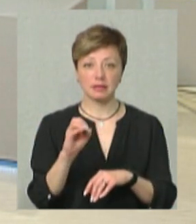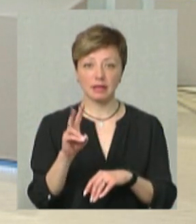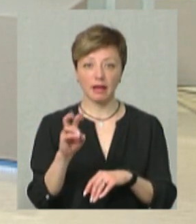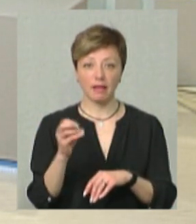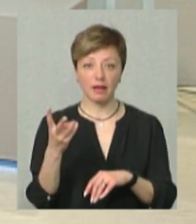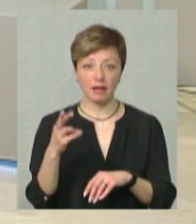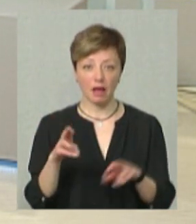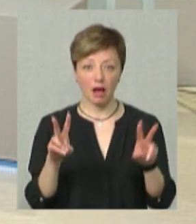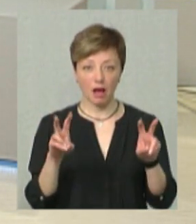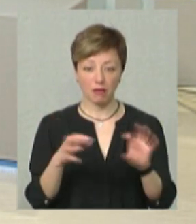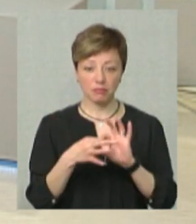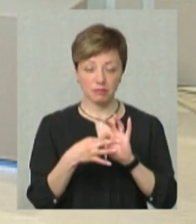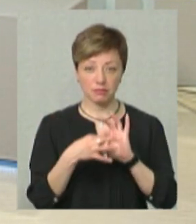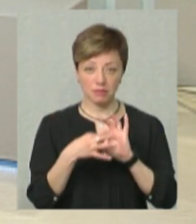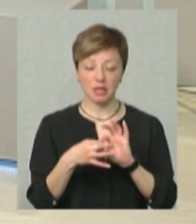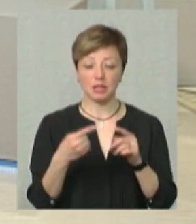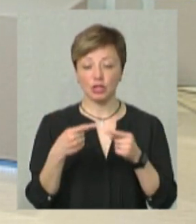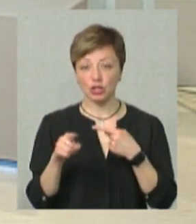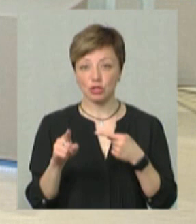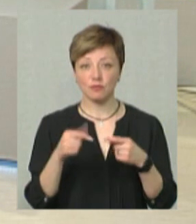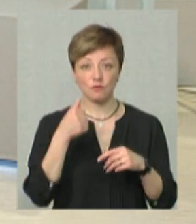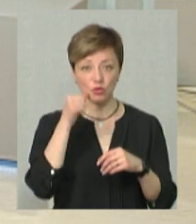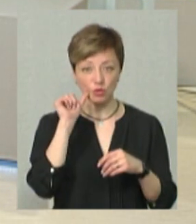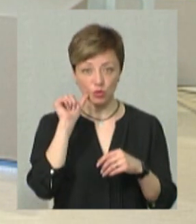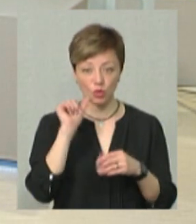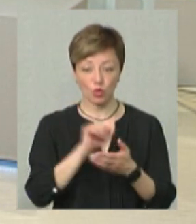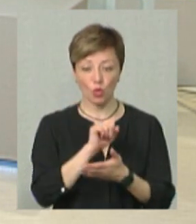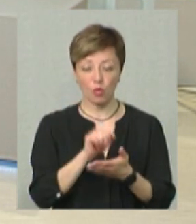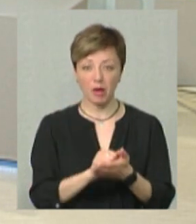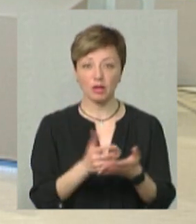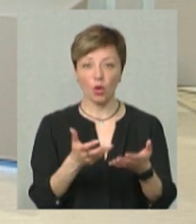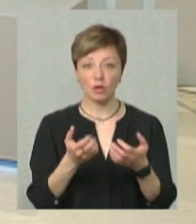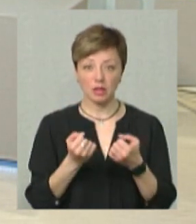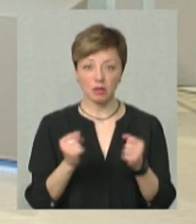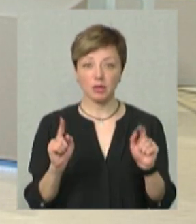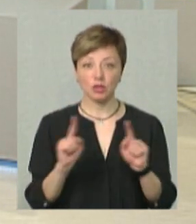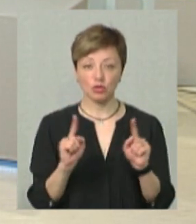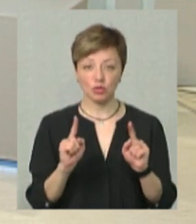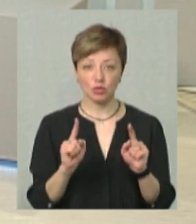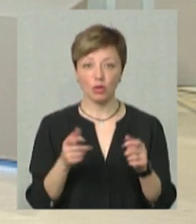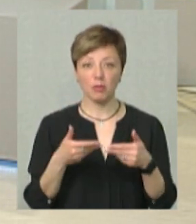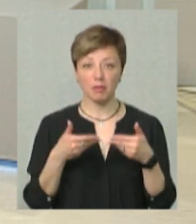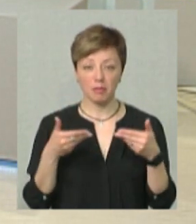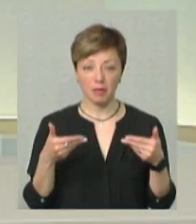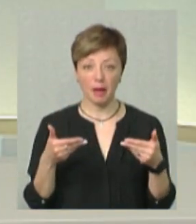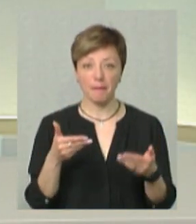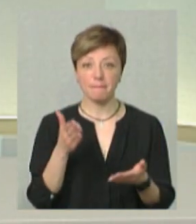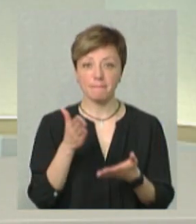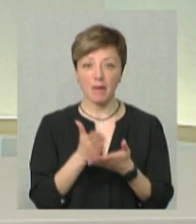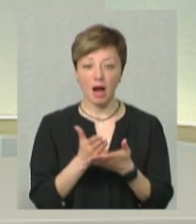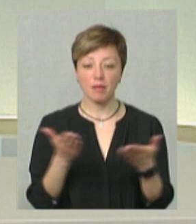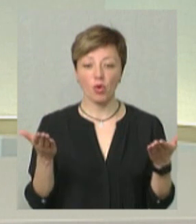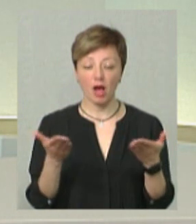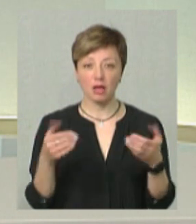З іншими, ми тільки вчора документи отримали, що ми маємо якісь